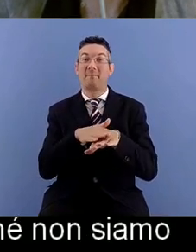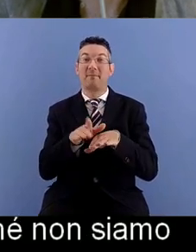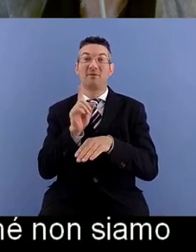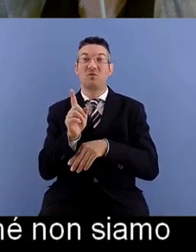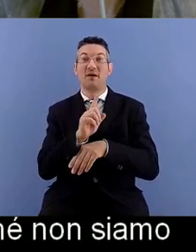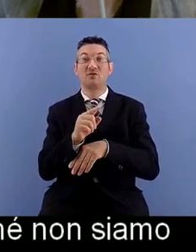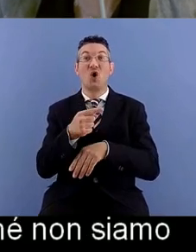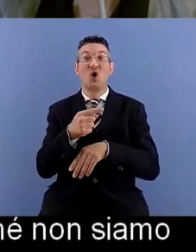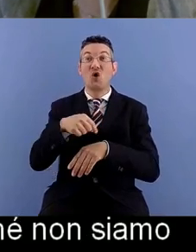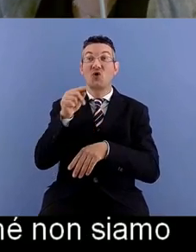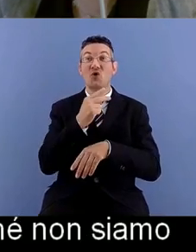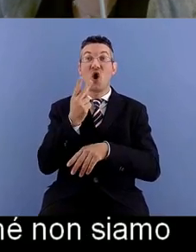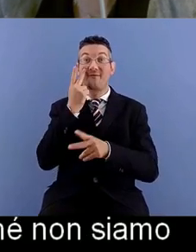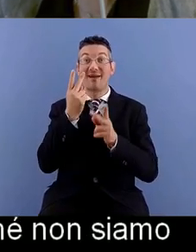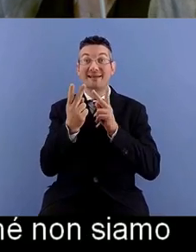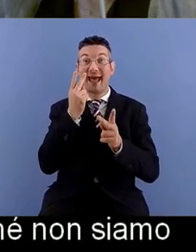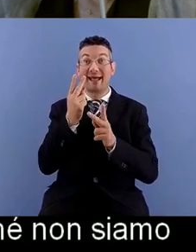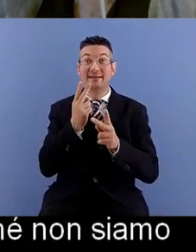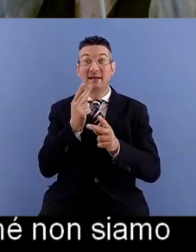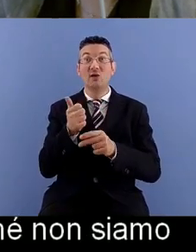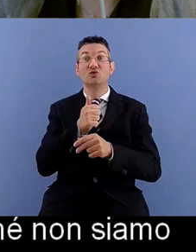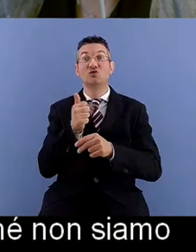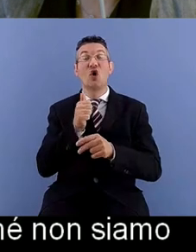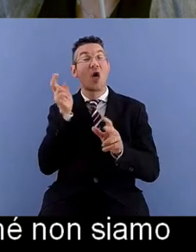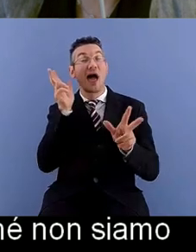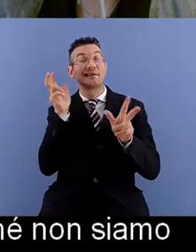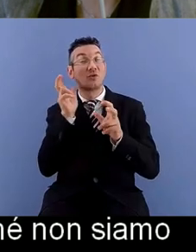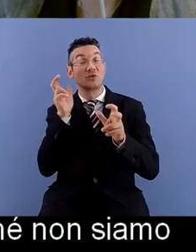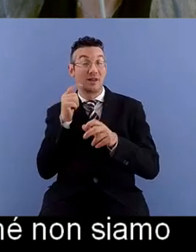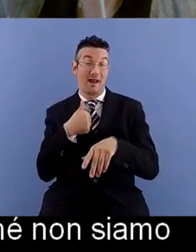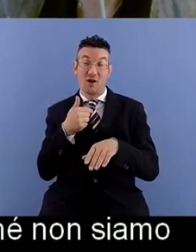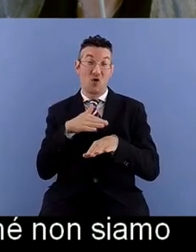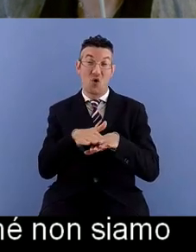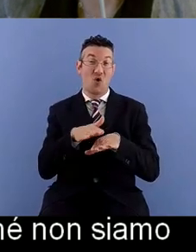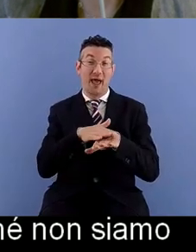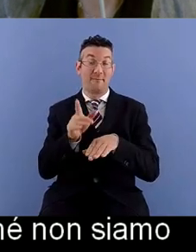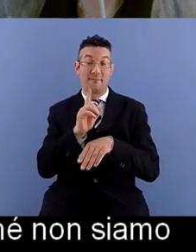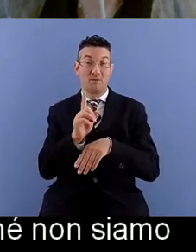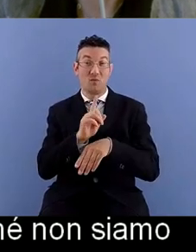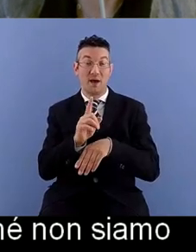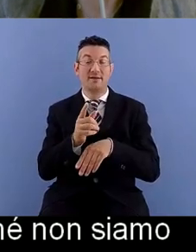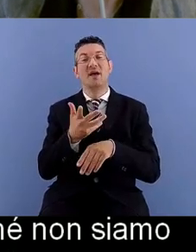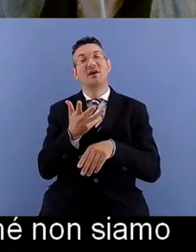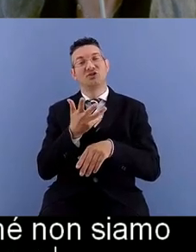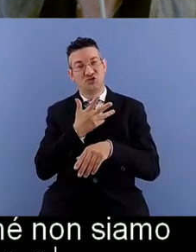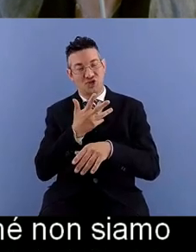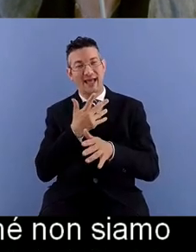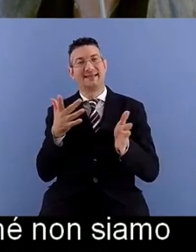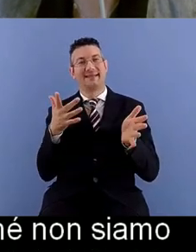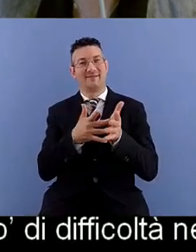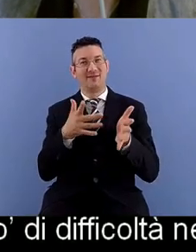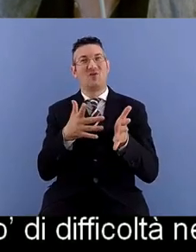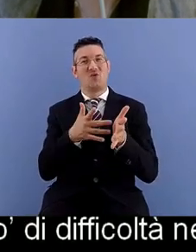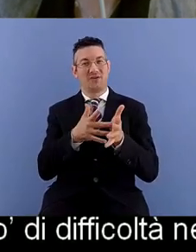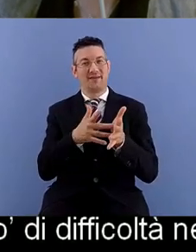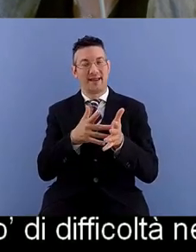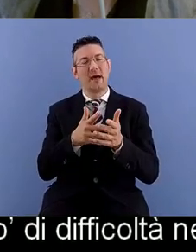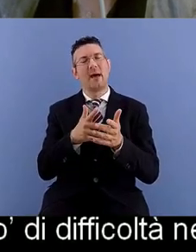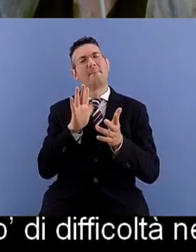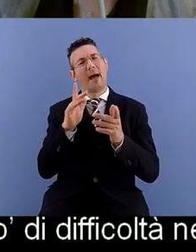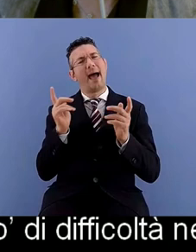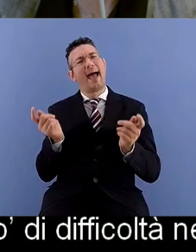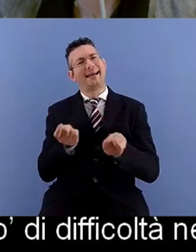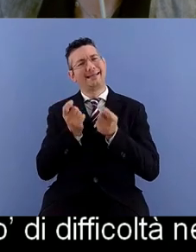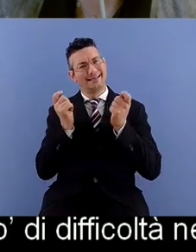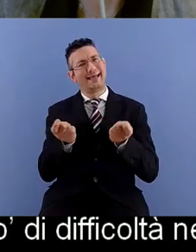i vedenti a solo ascoltare e quindi comunque c'è un po' di difficoltà nel fare questo però è un esercizio che ci dà una